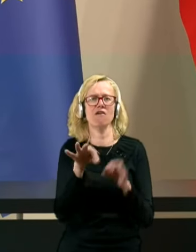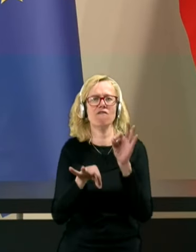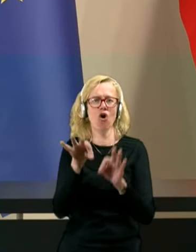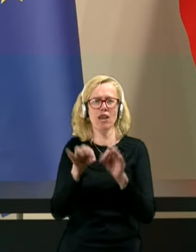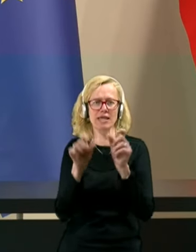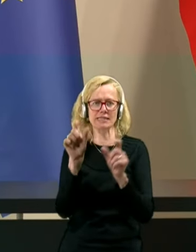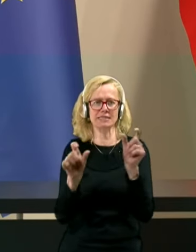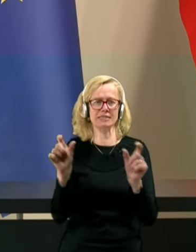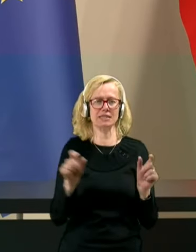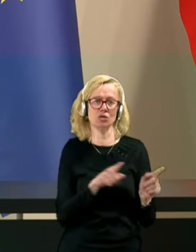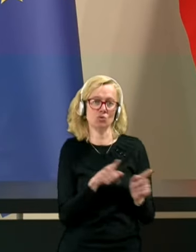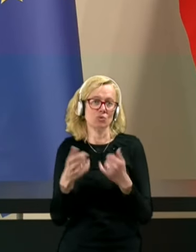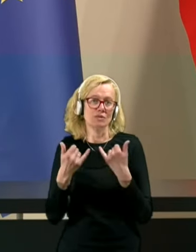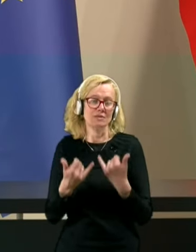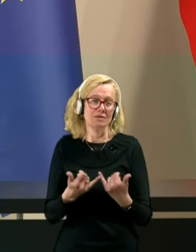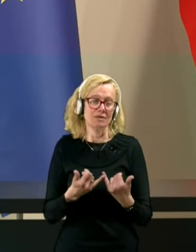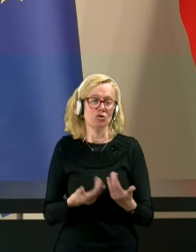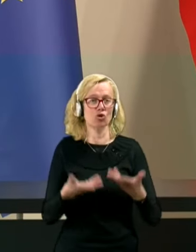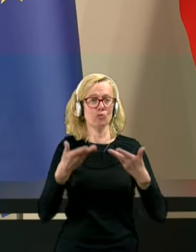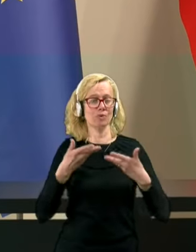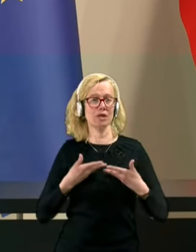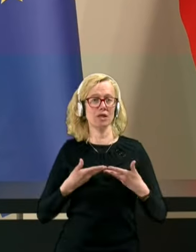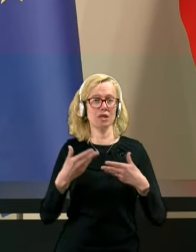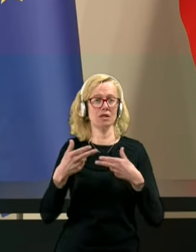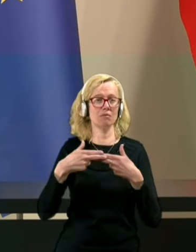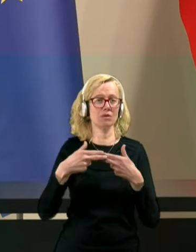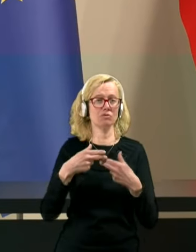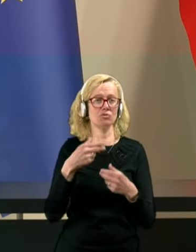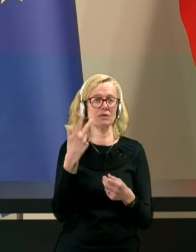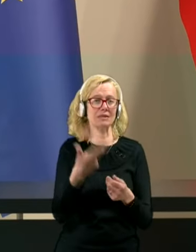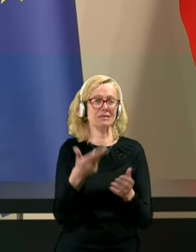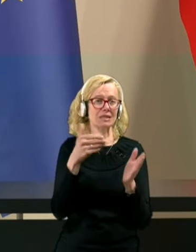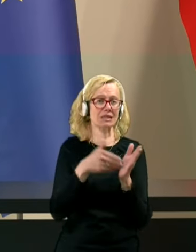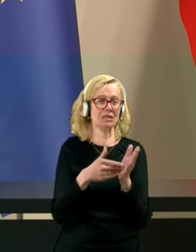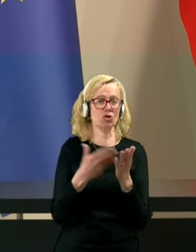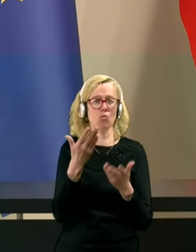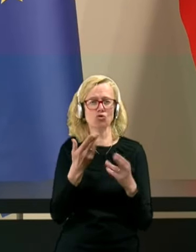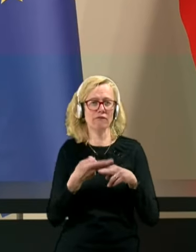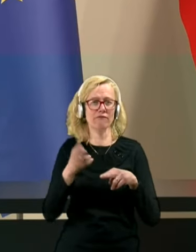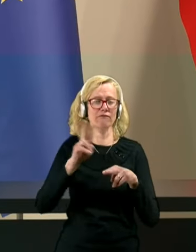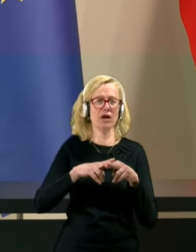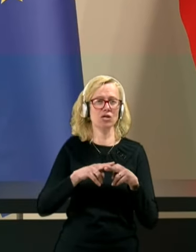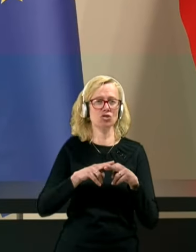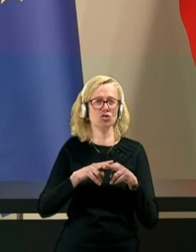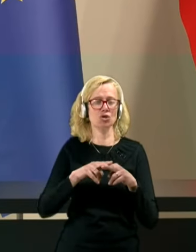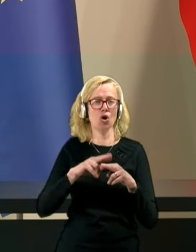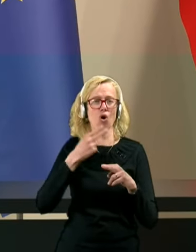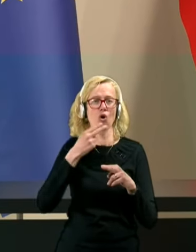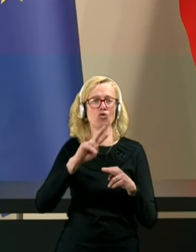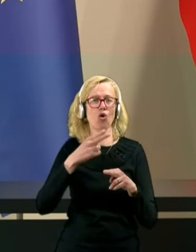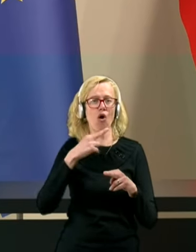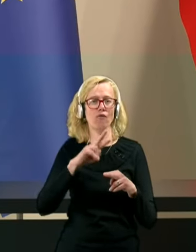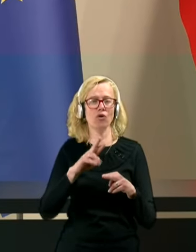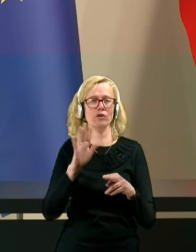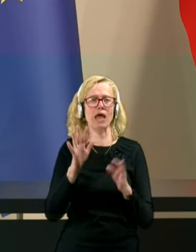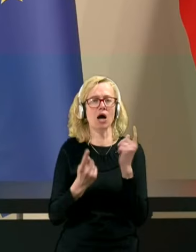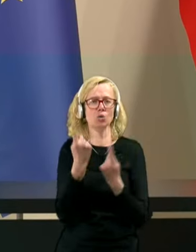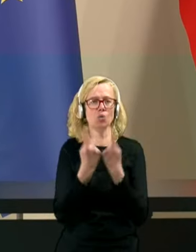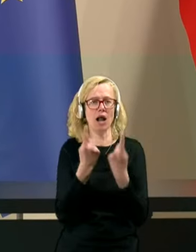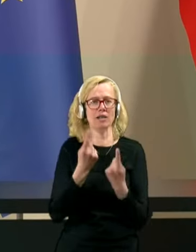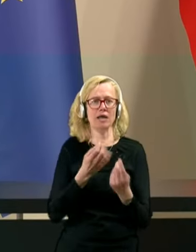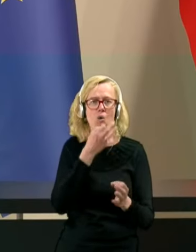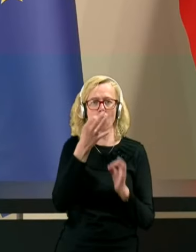Doslej smo dobili blizu 30 tisoč, mogoče celo več odgovorov. Na aktualno vprašanje